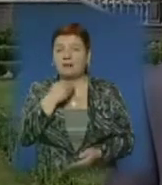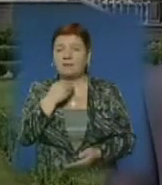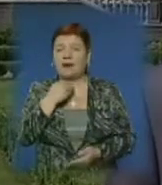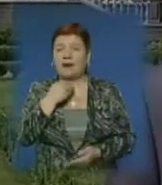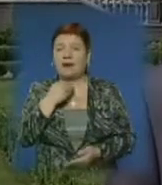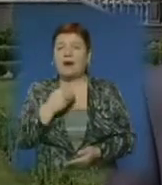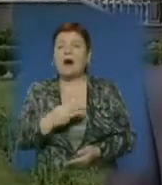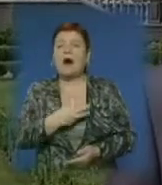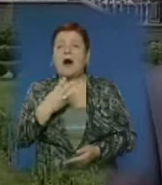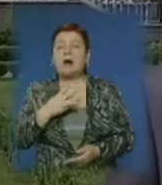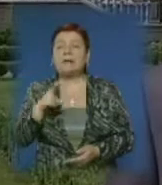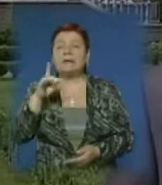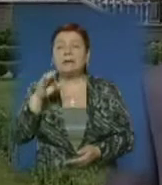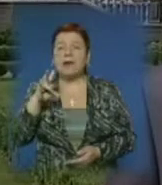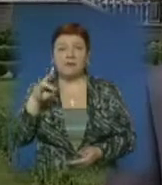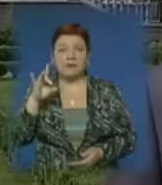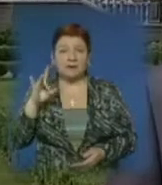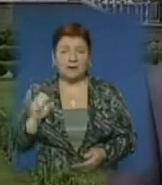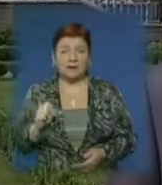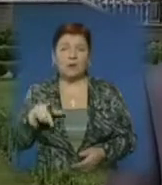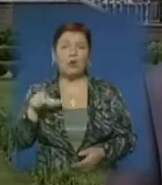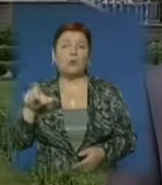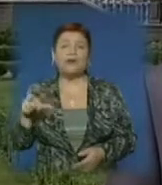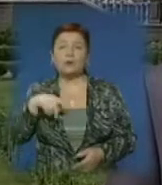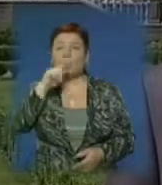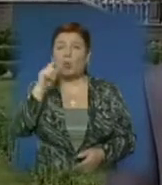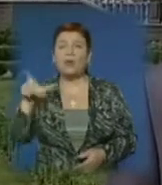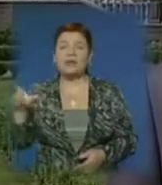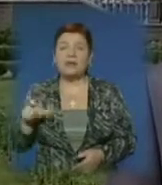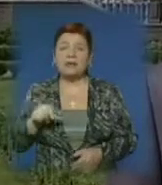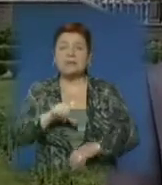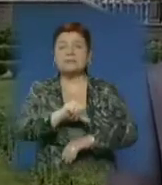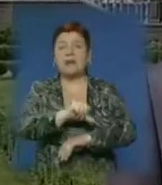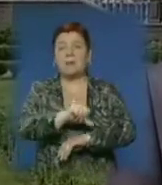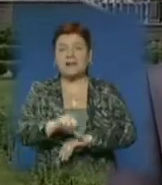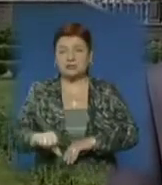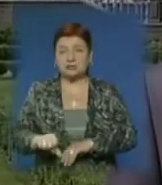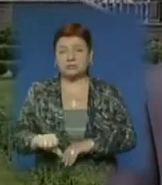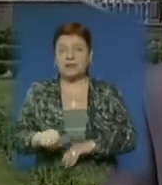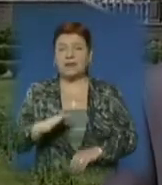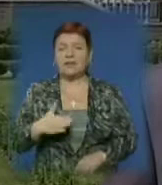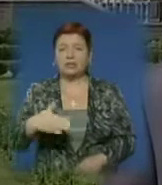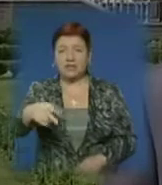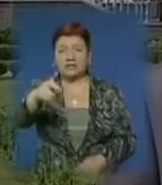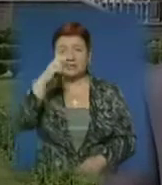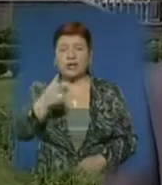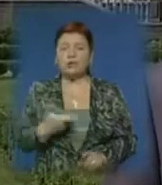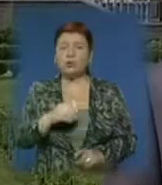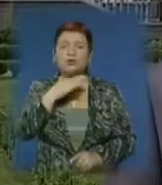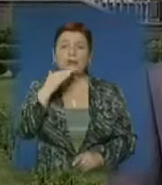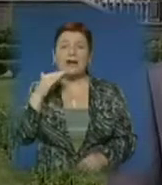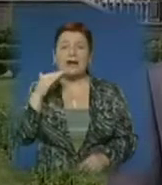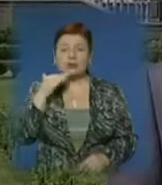відвідування Закарпаття не тільки громадянами України, але й за меж нашої держави. Дуже багато